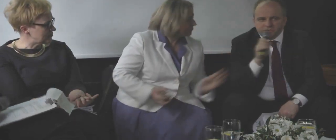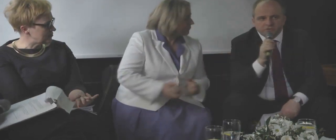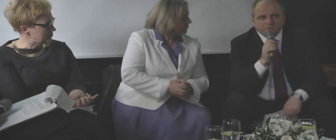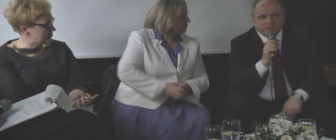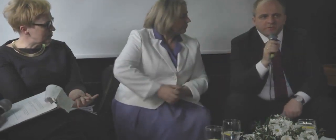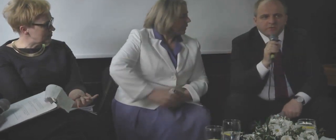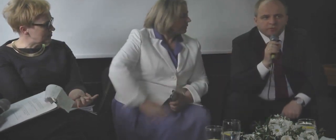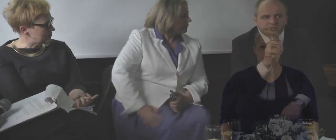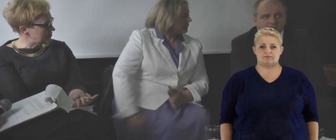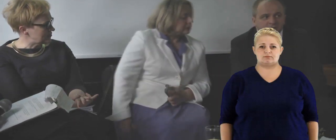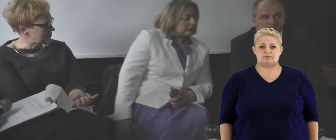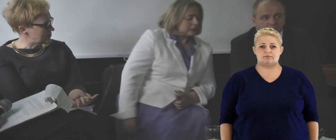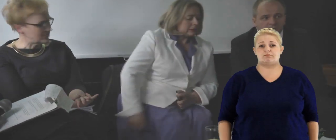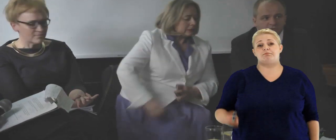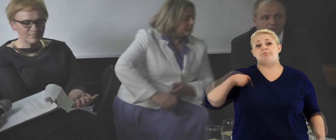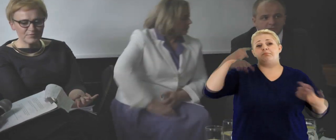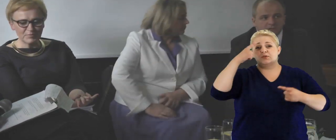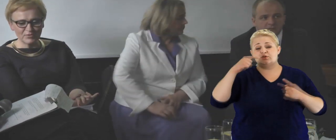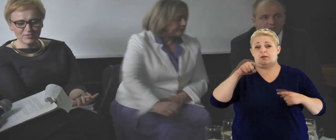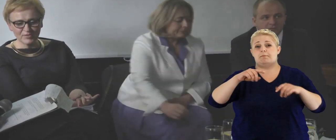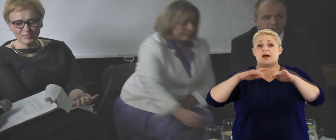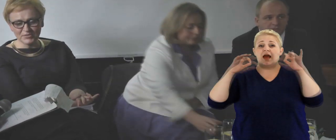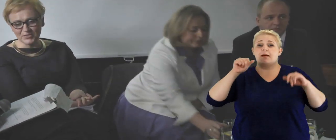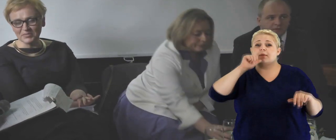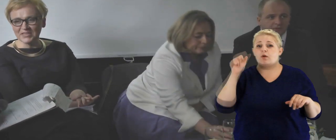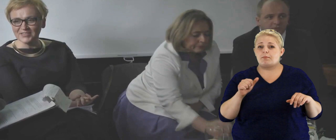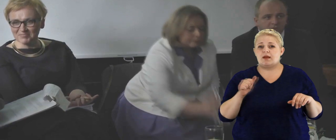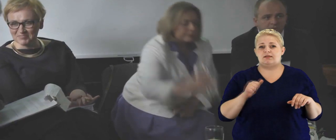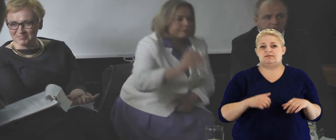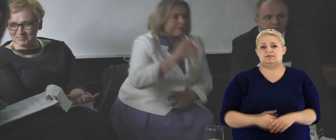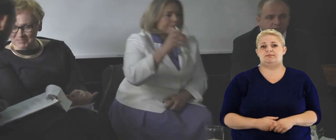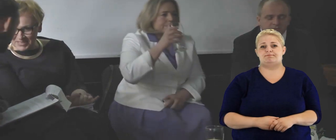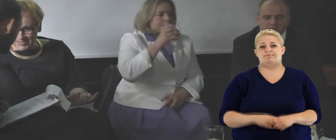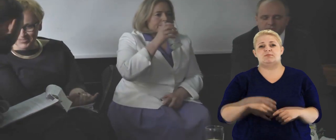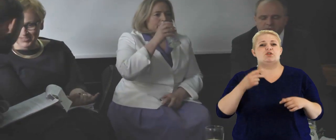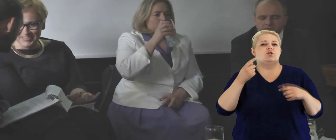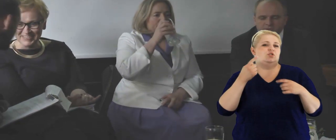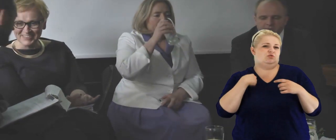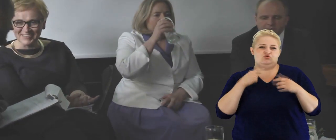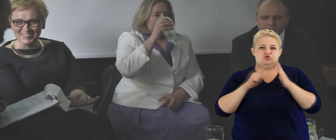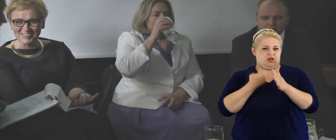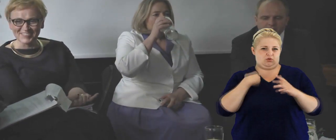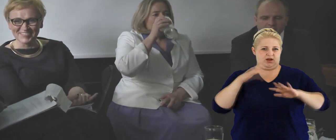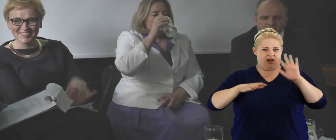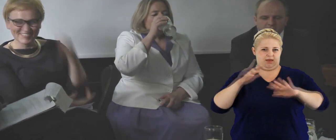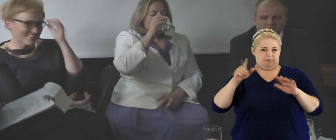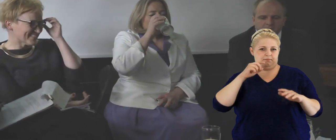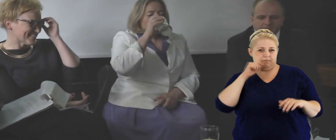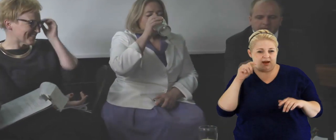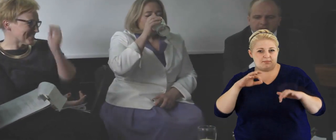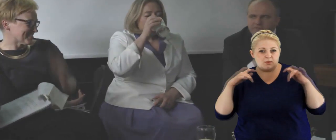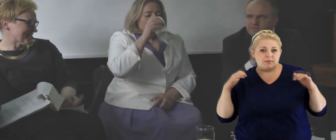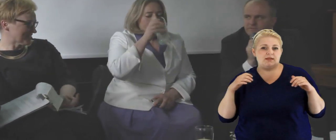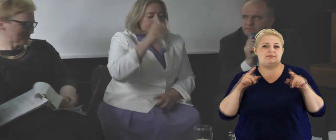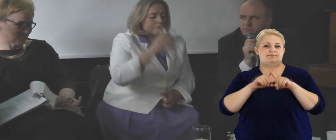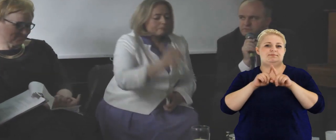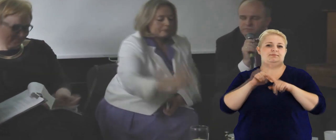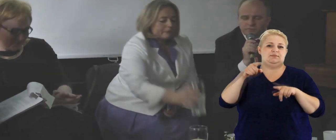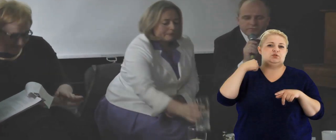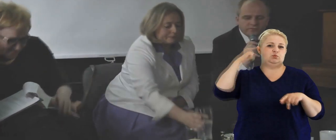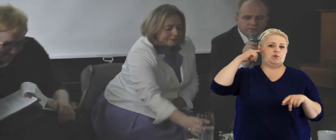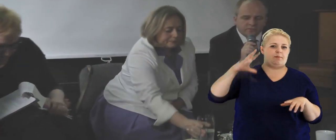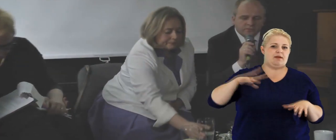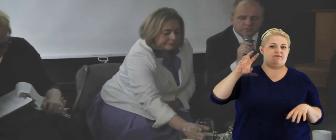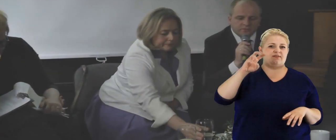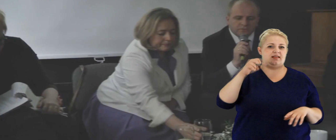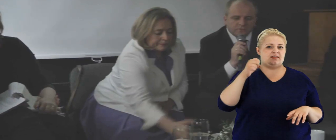Myślę zresztą, że Parlament Europejski akurat tutaj możemy zareklamować. Rzadko reklamuje Parlament Europejski, bo mam do niego wiele uwag, ale w tej sprawie możemy,